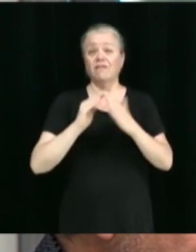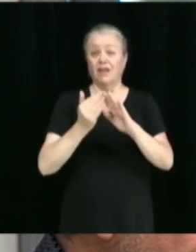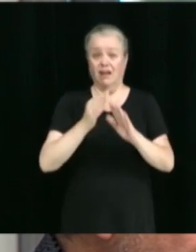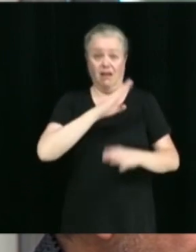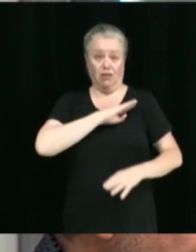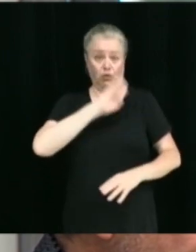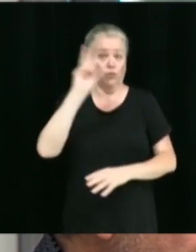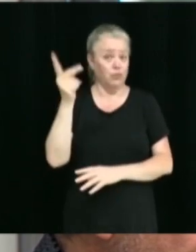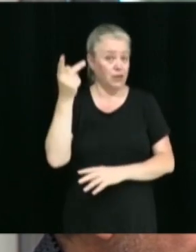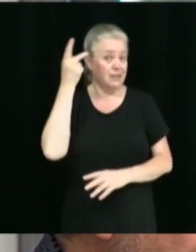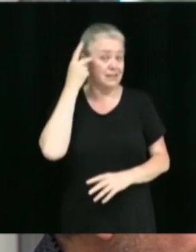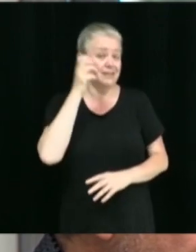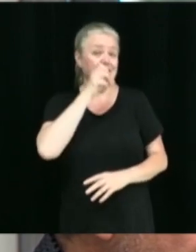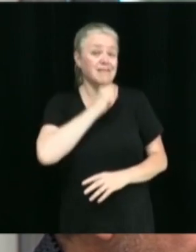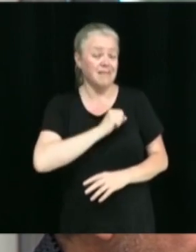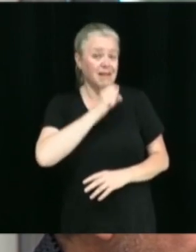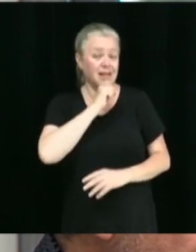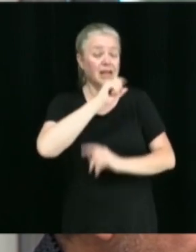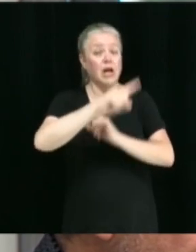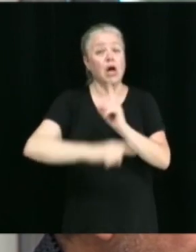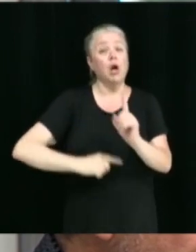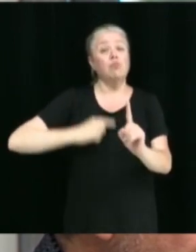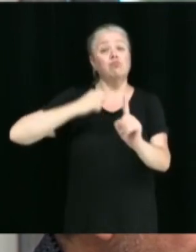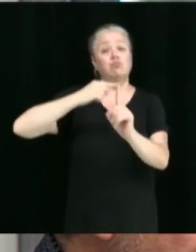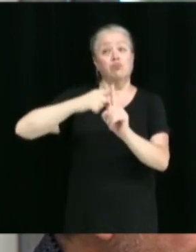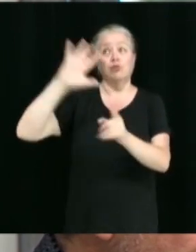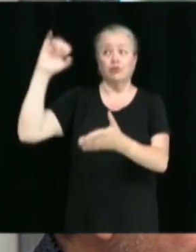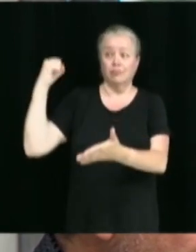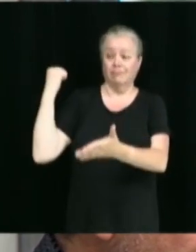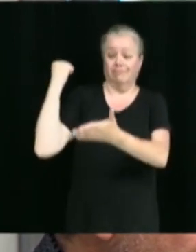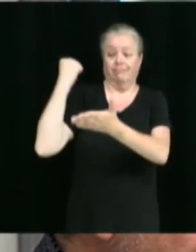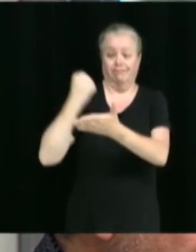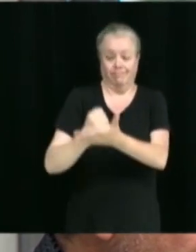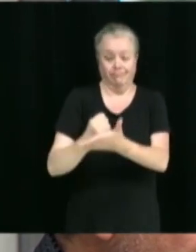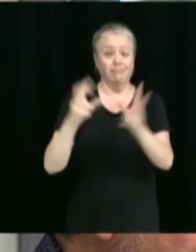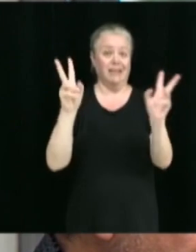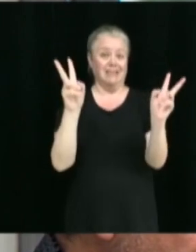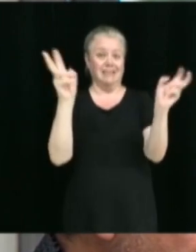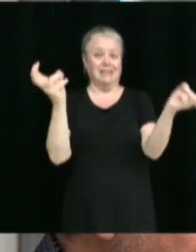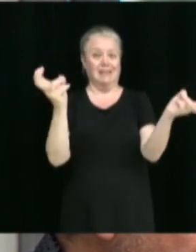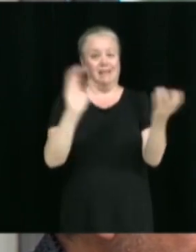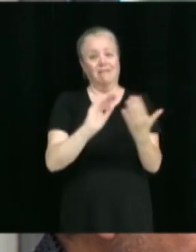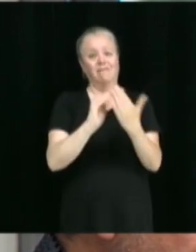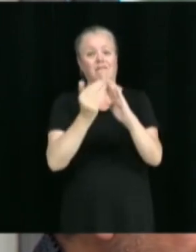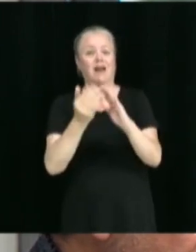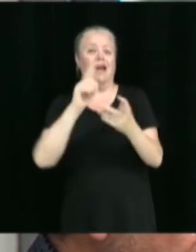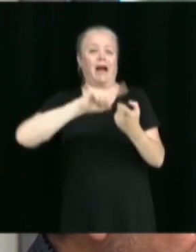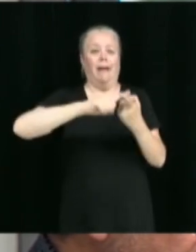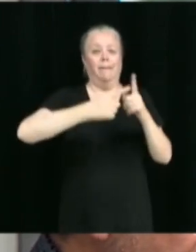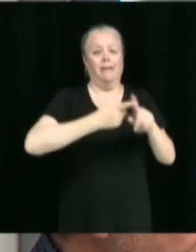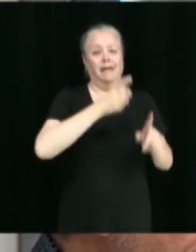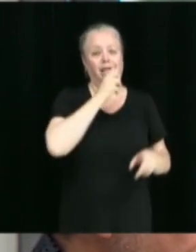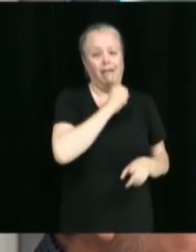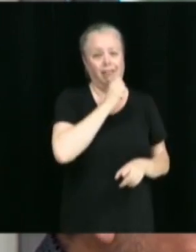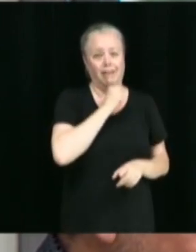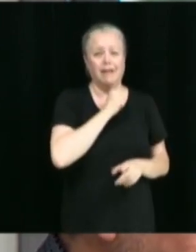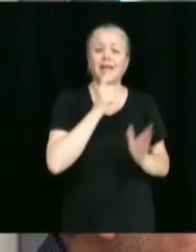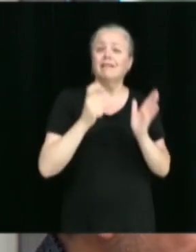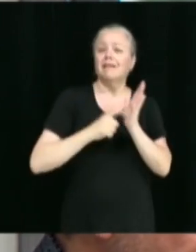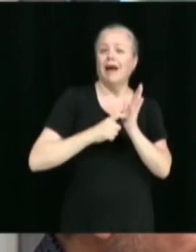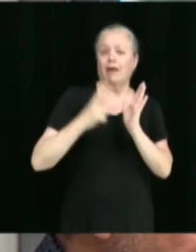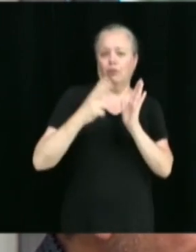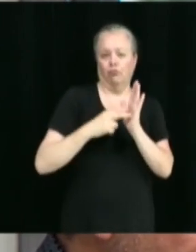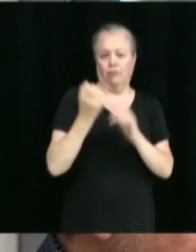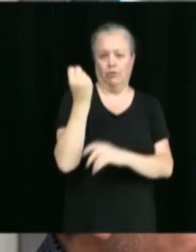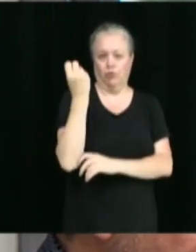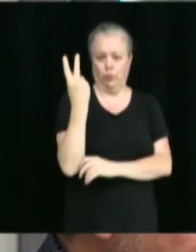des aînés et a obtenu l'accréditation municipalité amie des aînés en 2012, entendu que la Ville